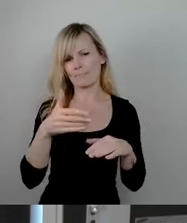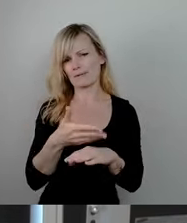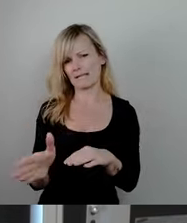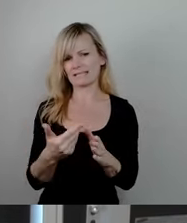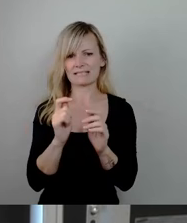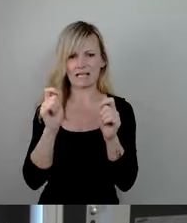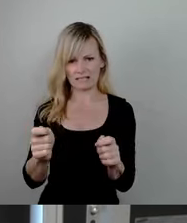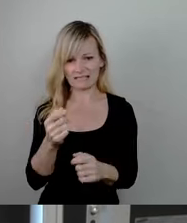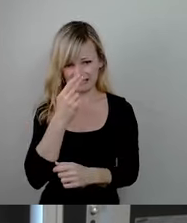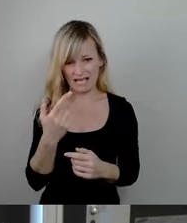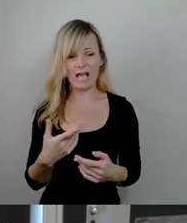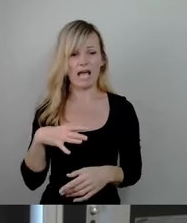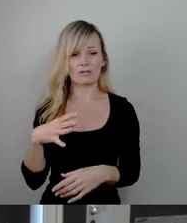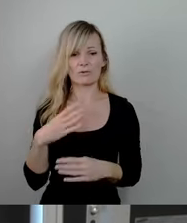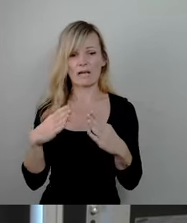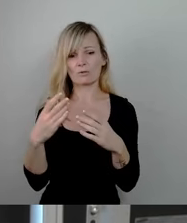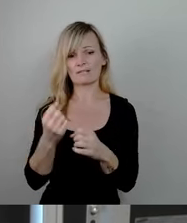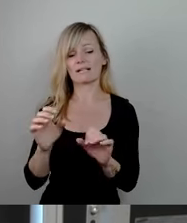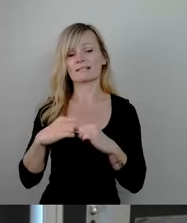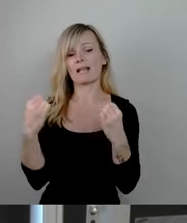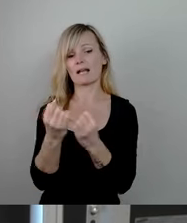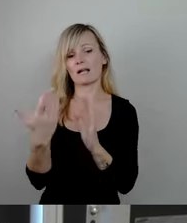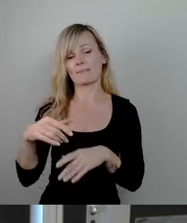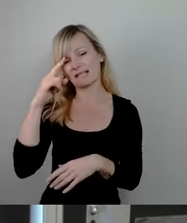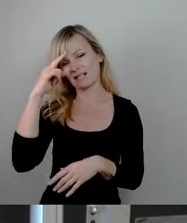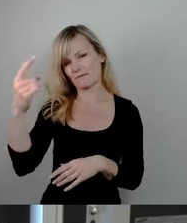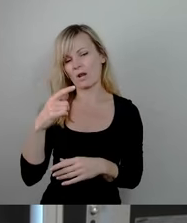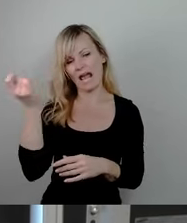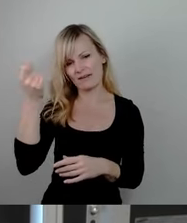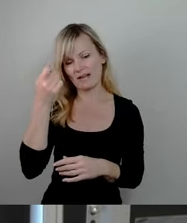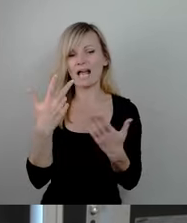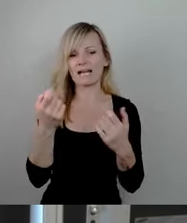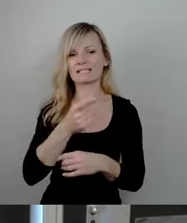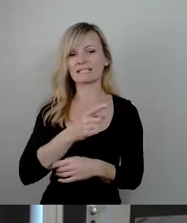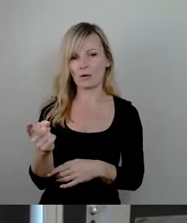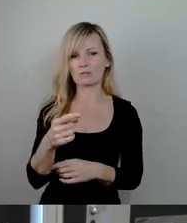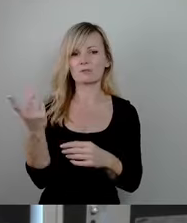der aktuellen Haushaltslage etwas Sinnvolleres ein, was man mit 80.000 Euro für die Dresdner tun kann.